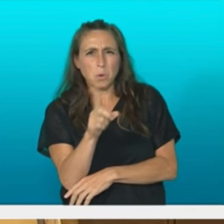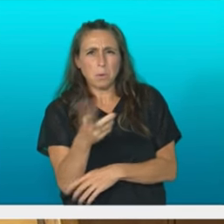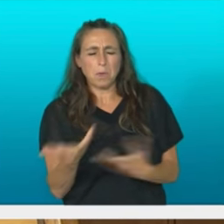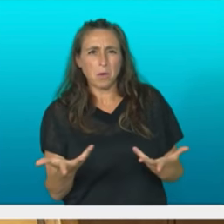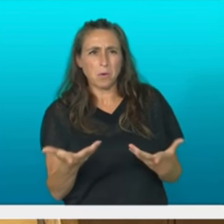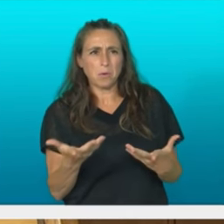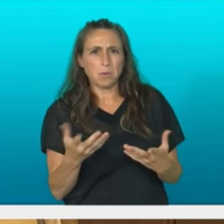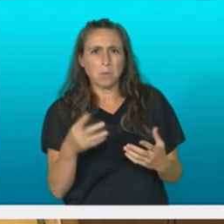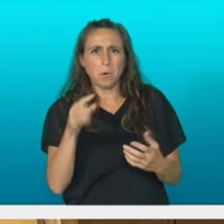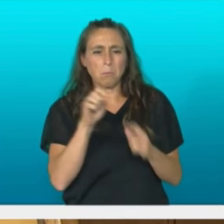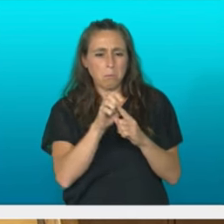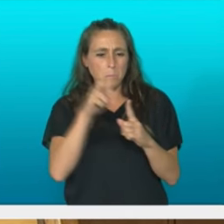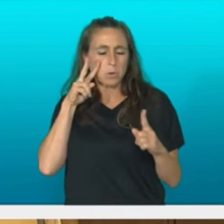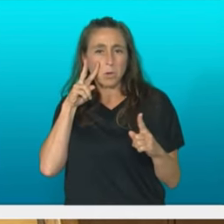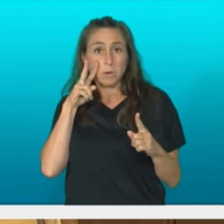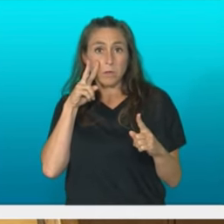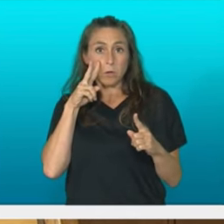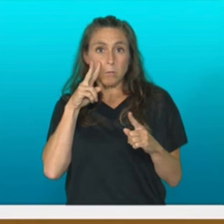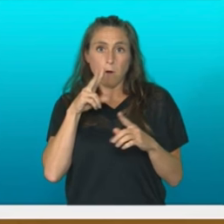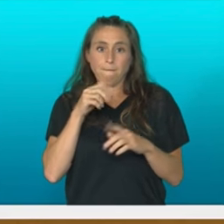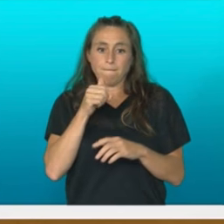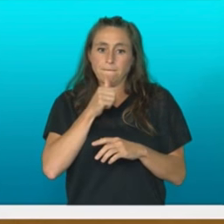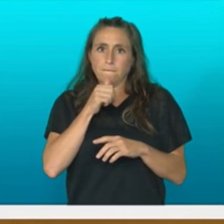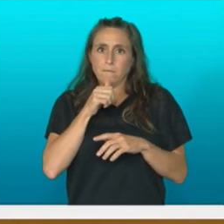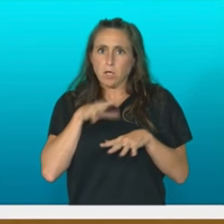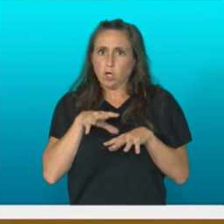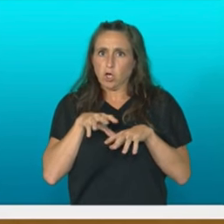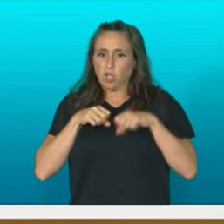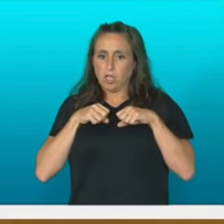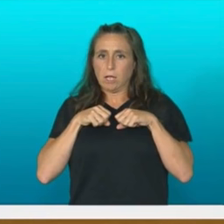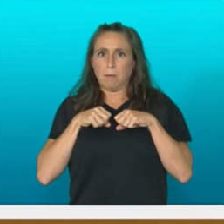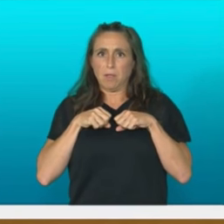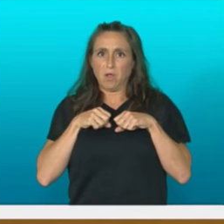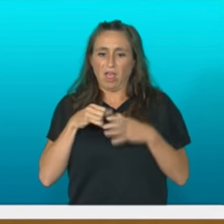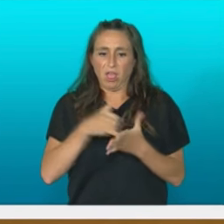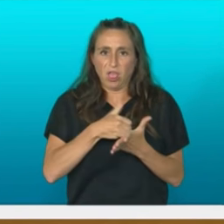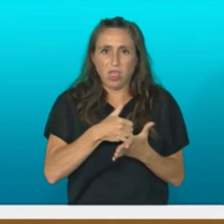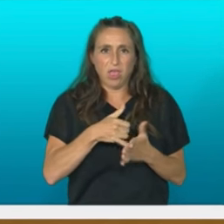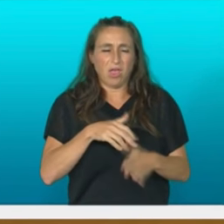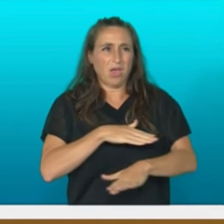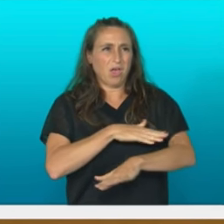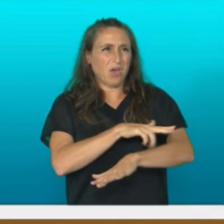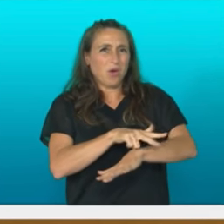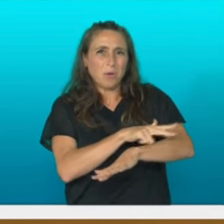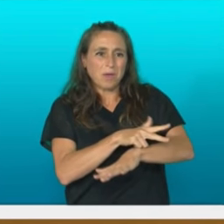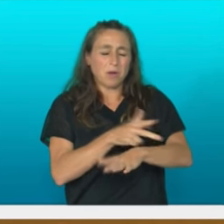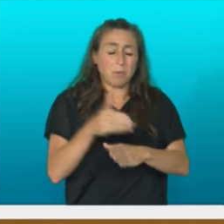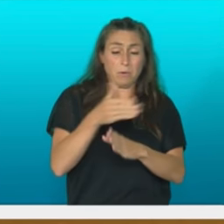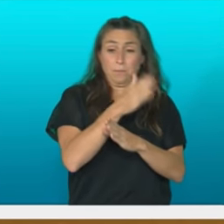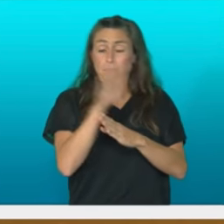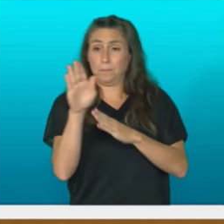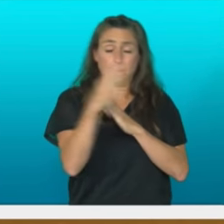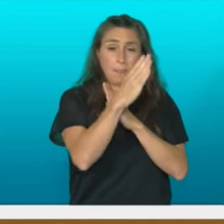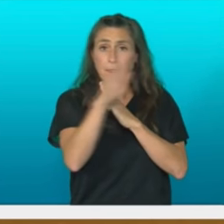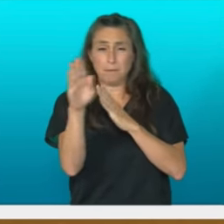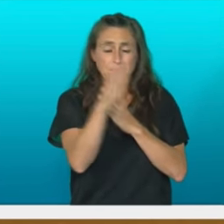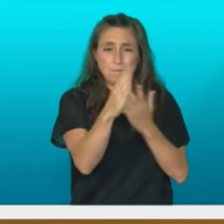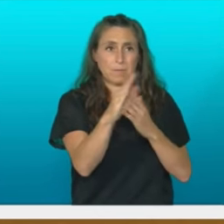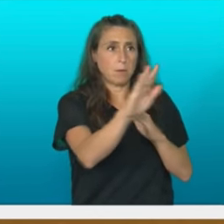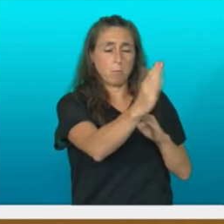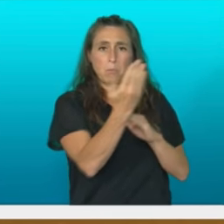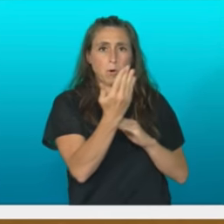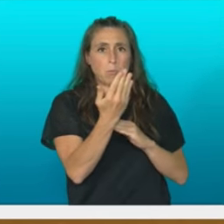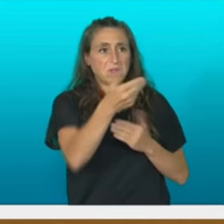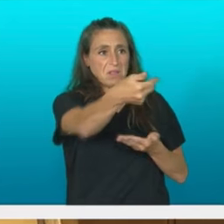badorea, aula eta norabidea zein den ez dakien gobernu baten nola baiteko proposamena da